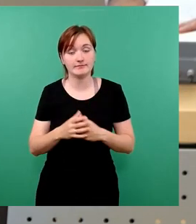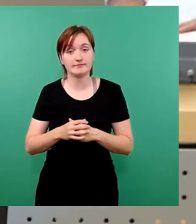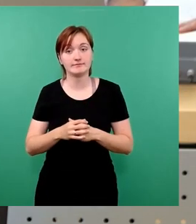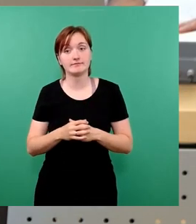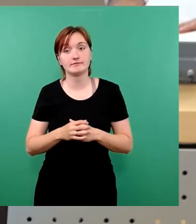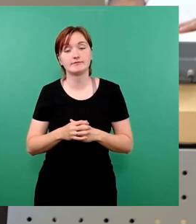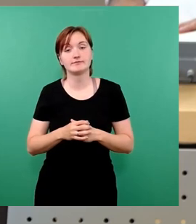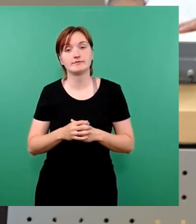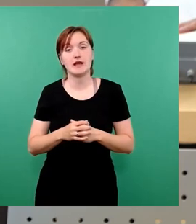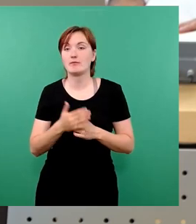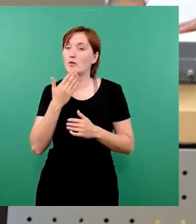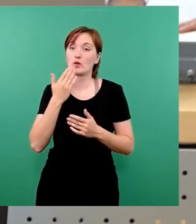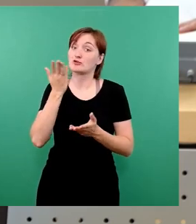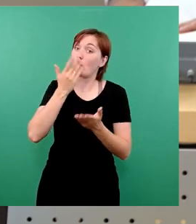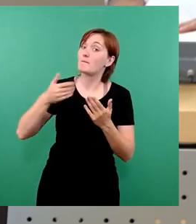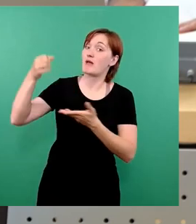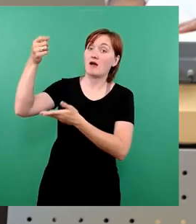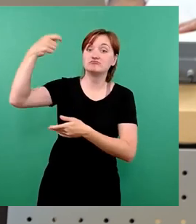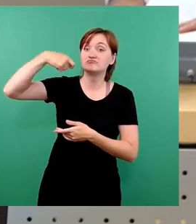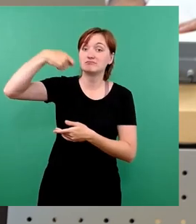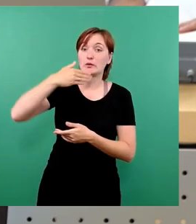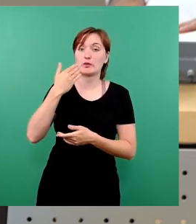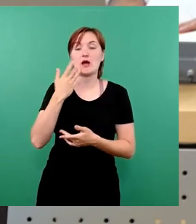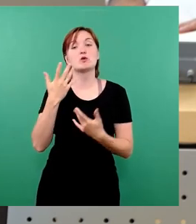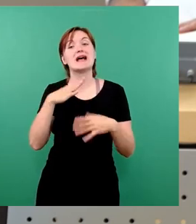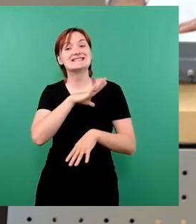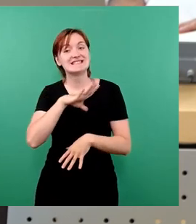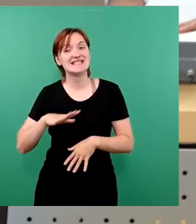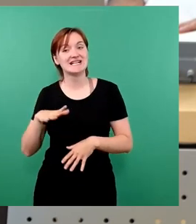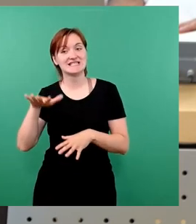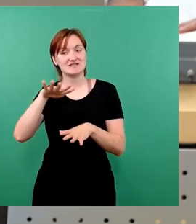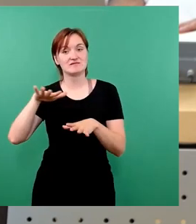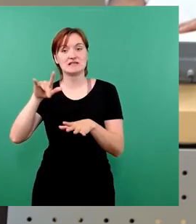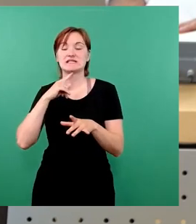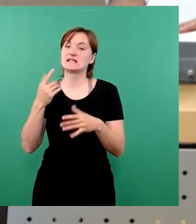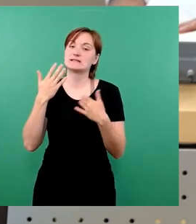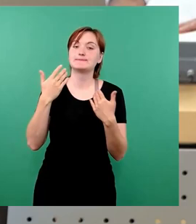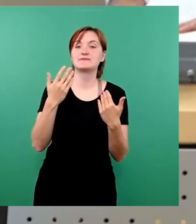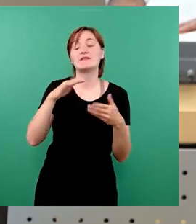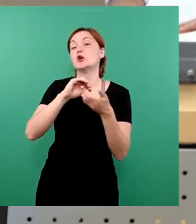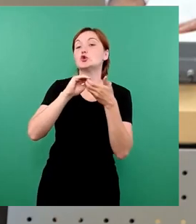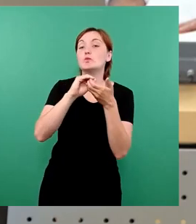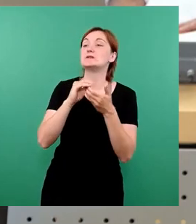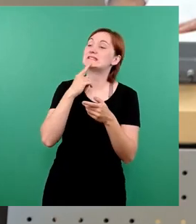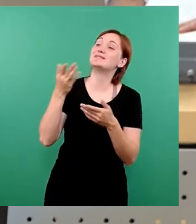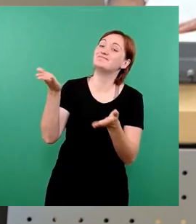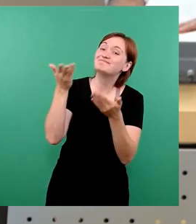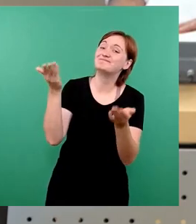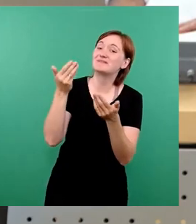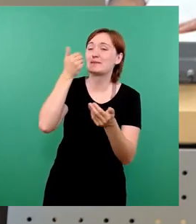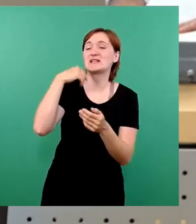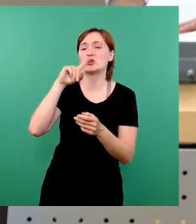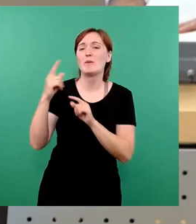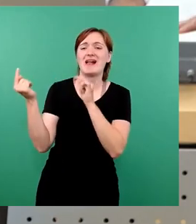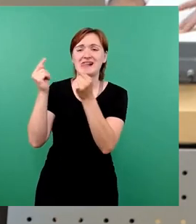kommt nicht mehr zusätzlich. Dann hat der Freistaat sich ja auf massives Drängen der Kommunen hingesetzt und hat nochmal